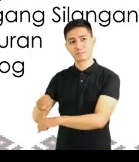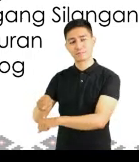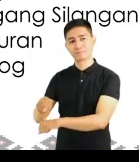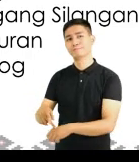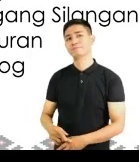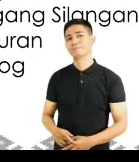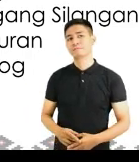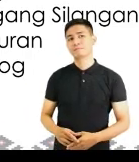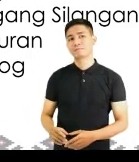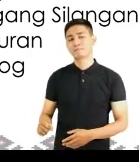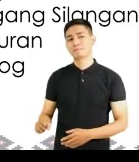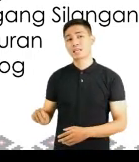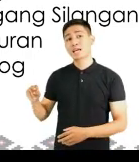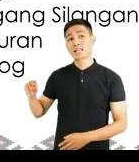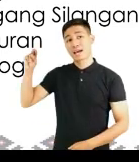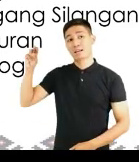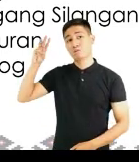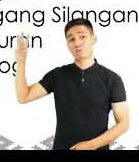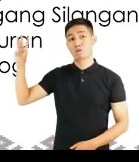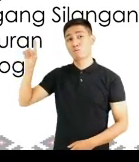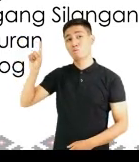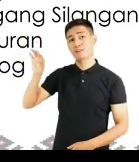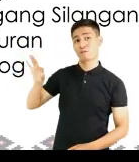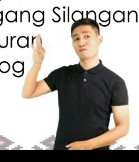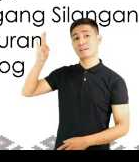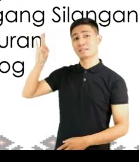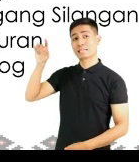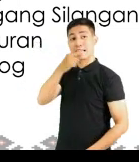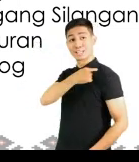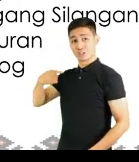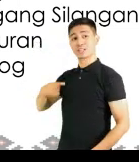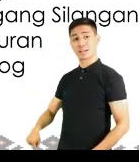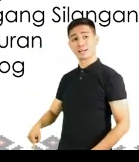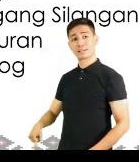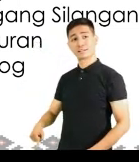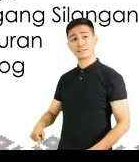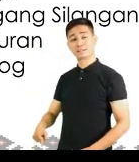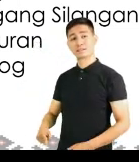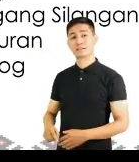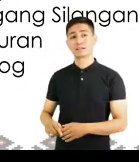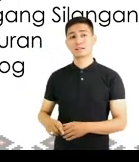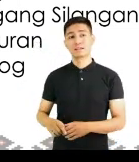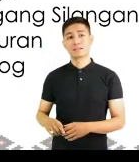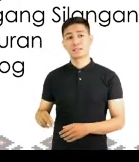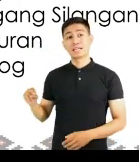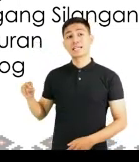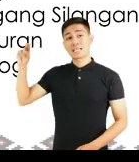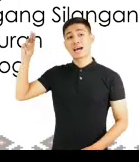Sa hilagang kanluran naman, matatagpuan ang bansang China. Hilagang kanluran.